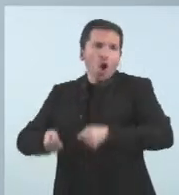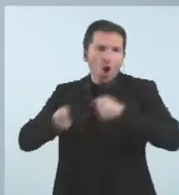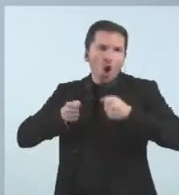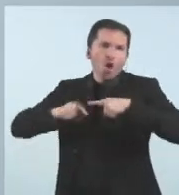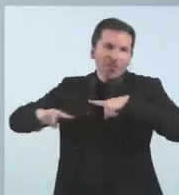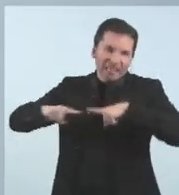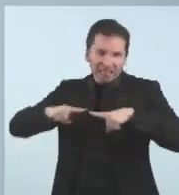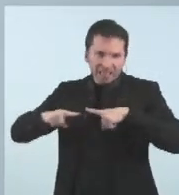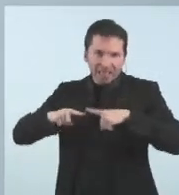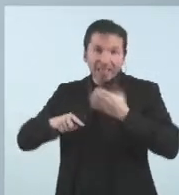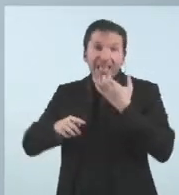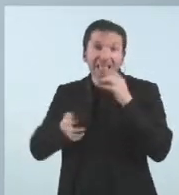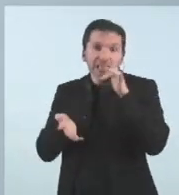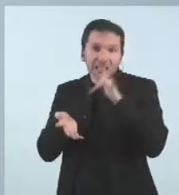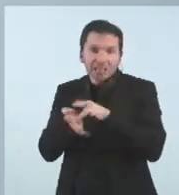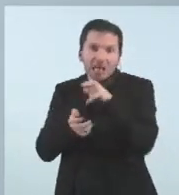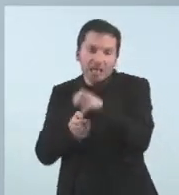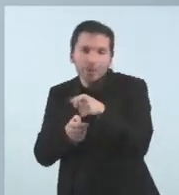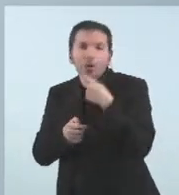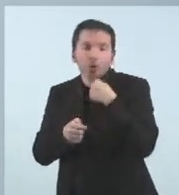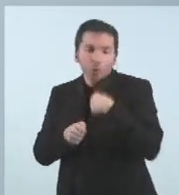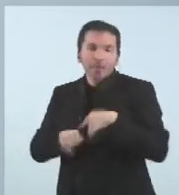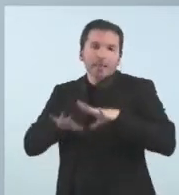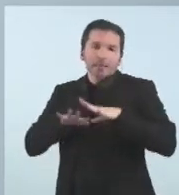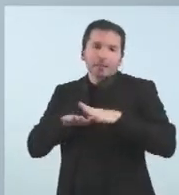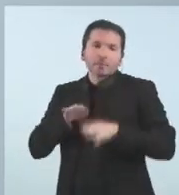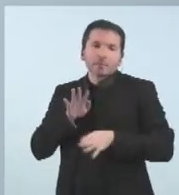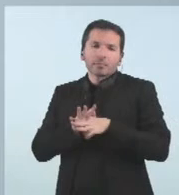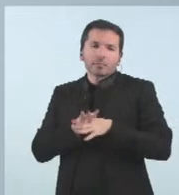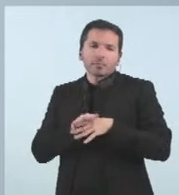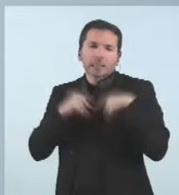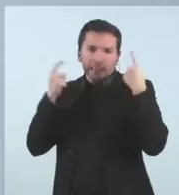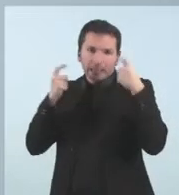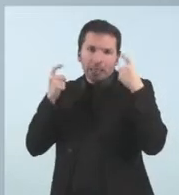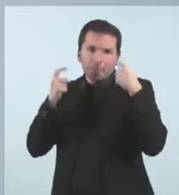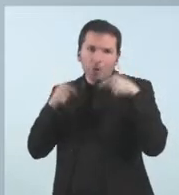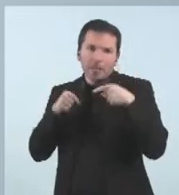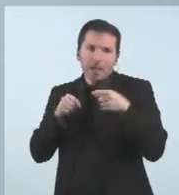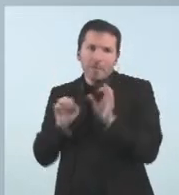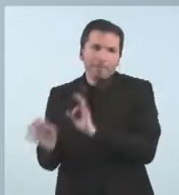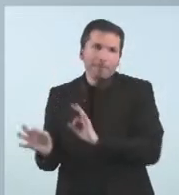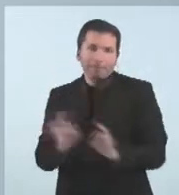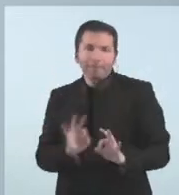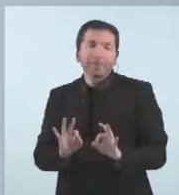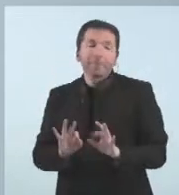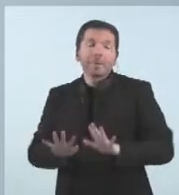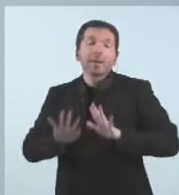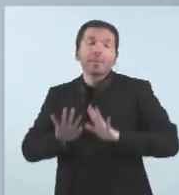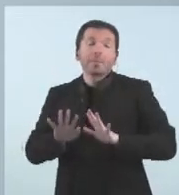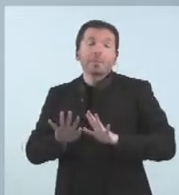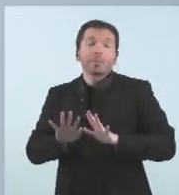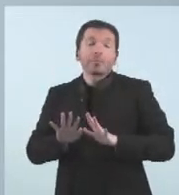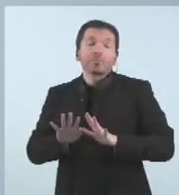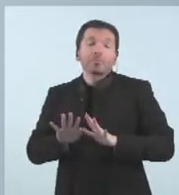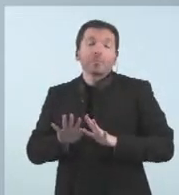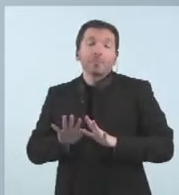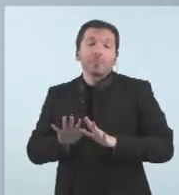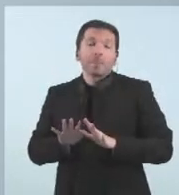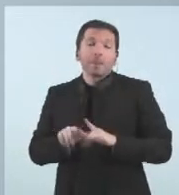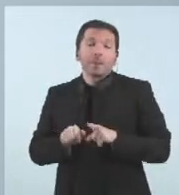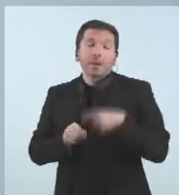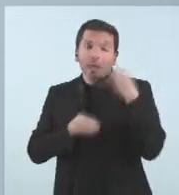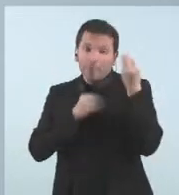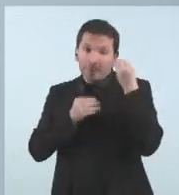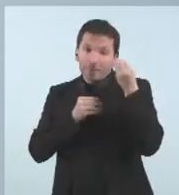en aquest sentit doncs estarem preparats no? però jo crec que no hem de perdre la vista que la variant omicron és un